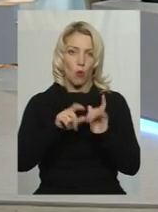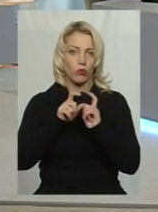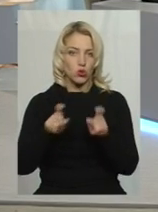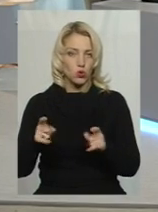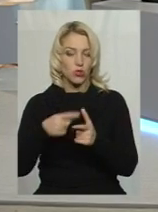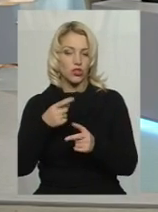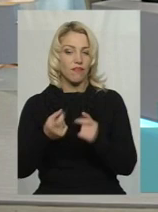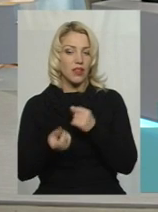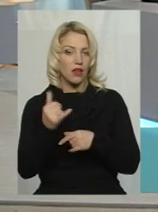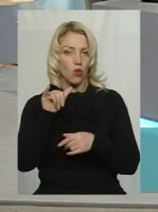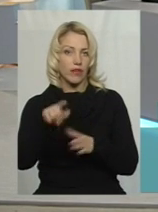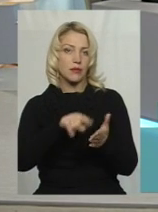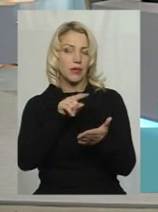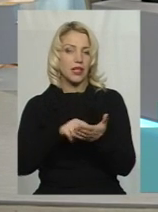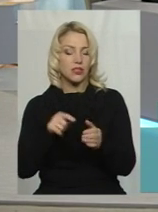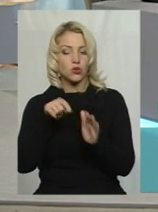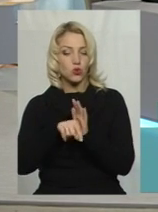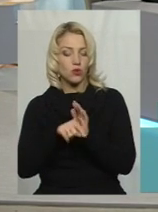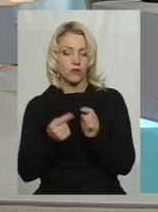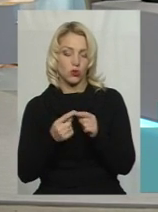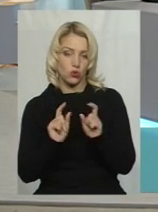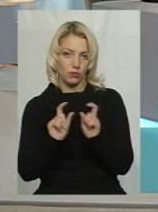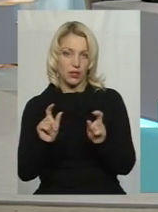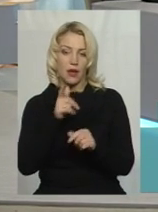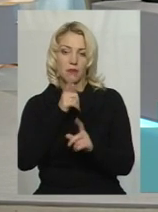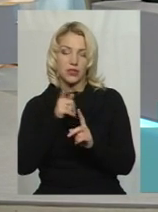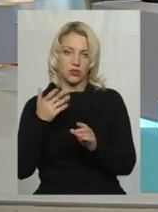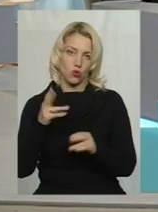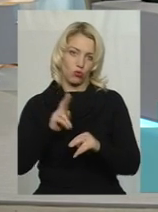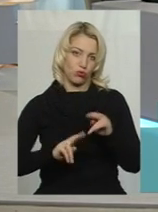виникали у вас питання стосовно цього об'єкту під час його будівництва?